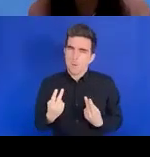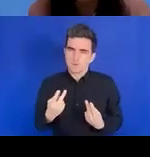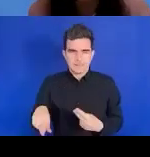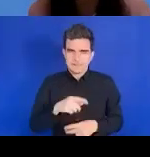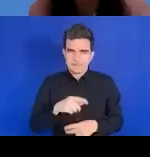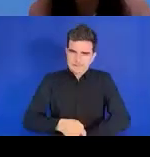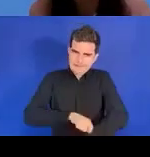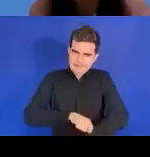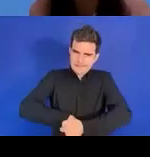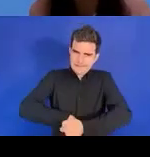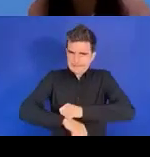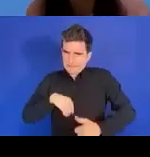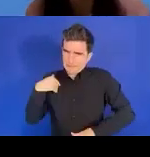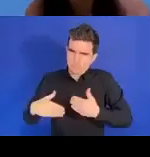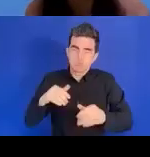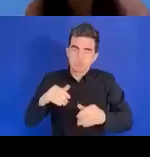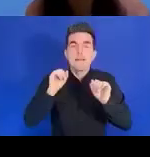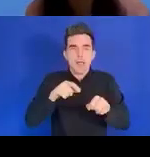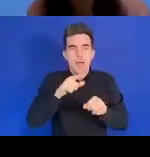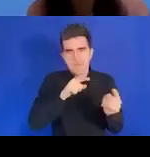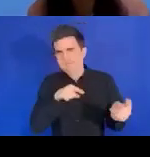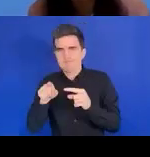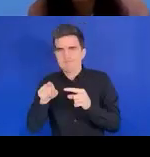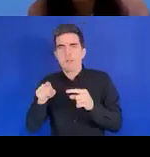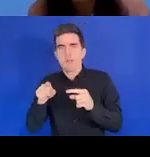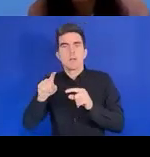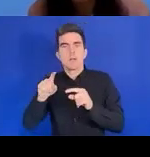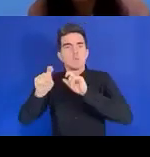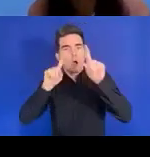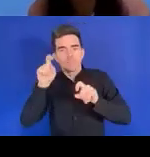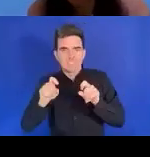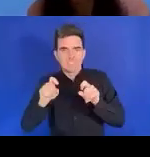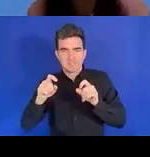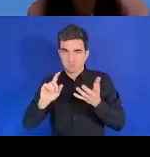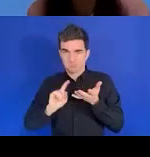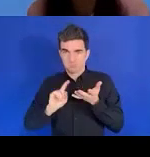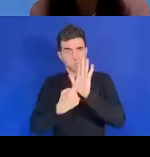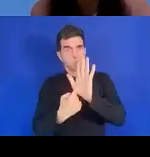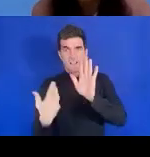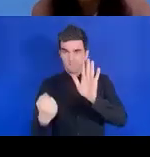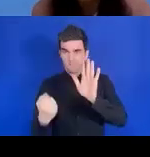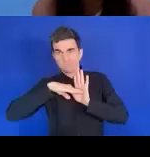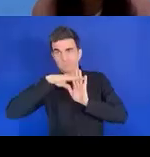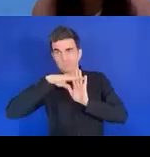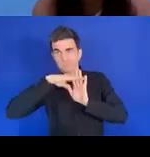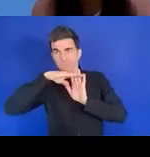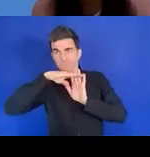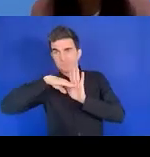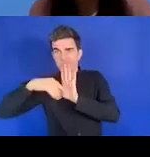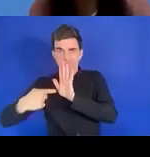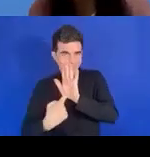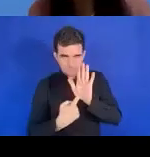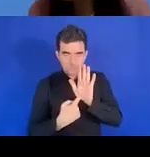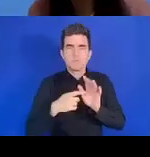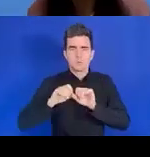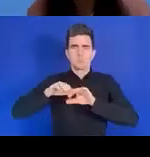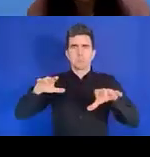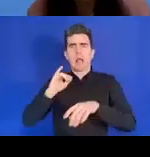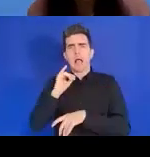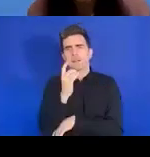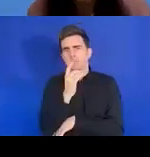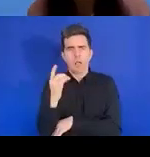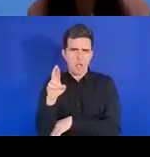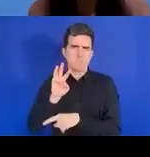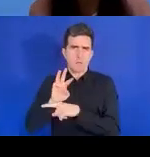et vous pouvez également avoir accès à cela sur les différents points.